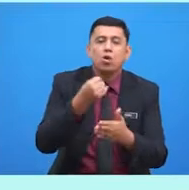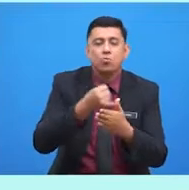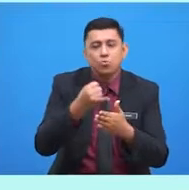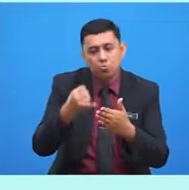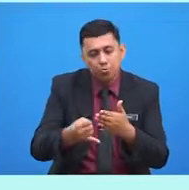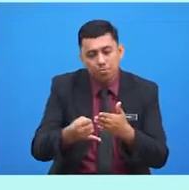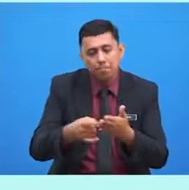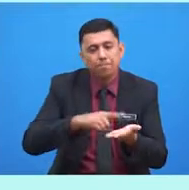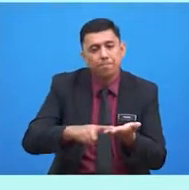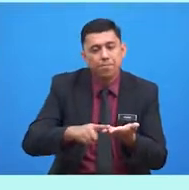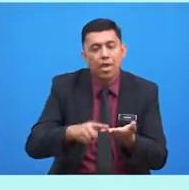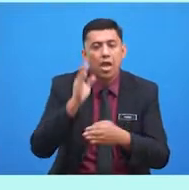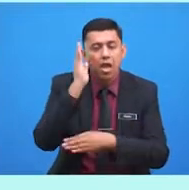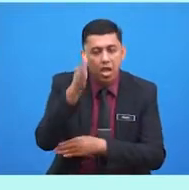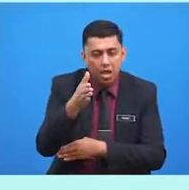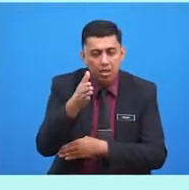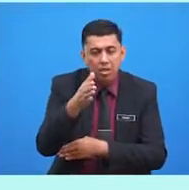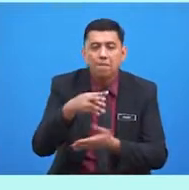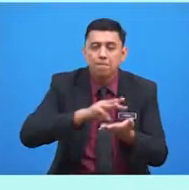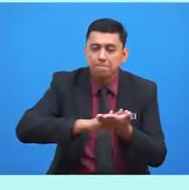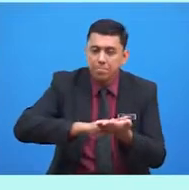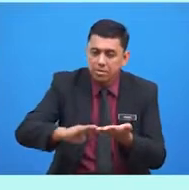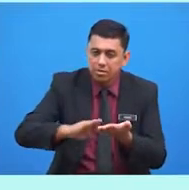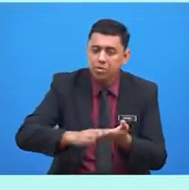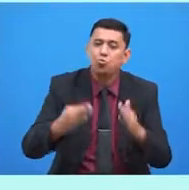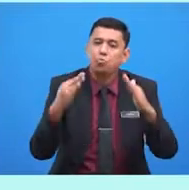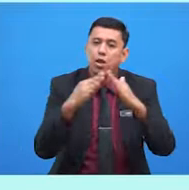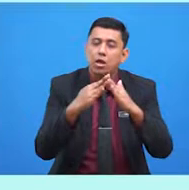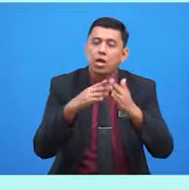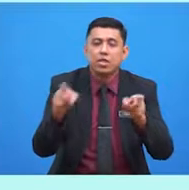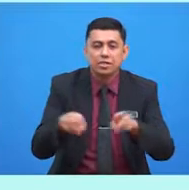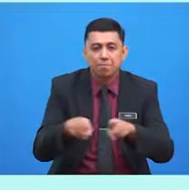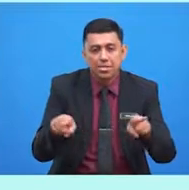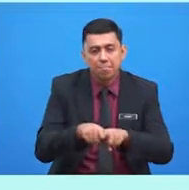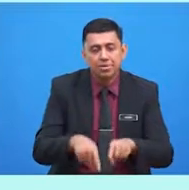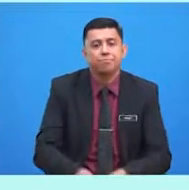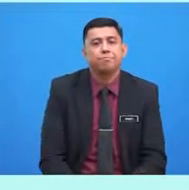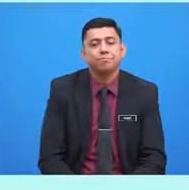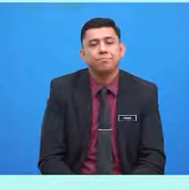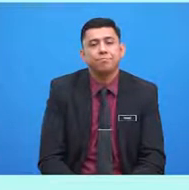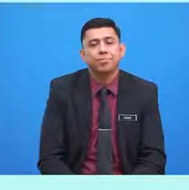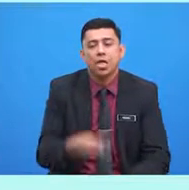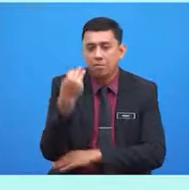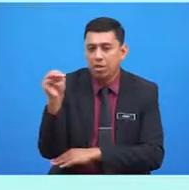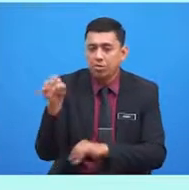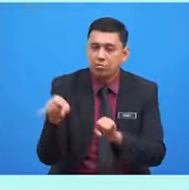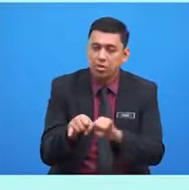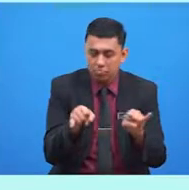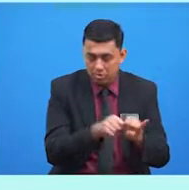keluarga Mikael akan membersihkan rumah bersama-sama. Mereka juga